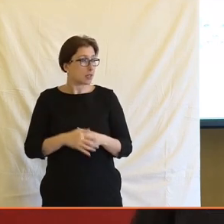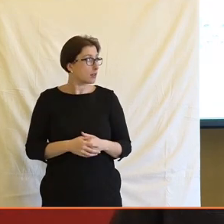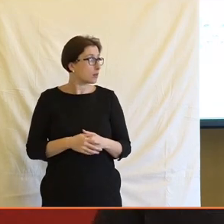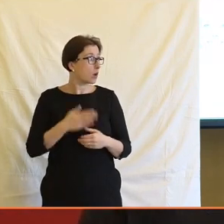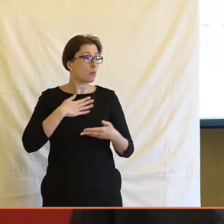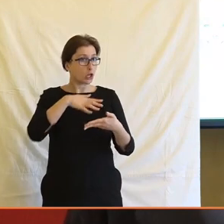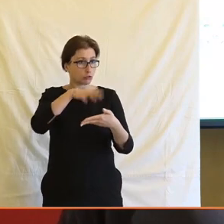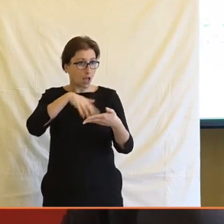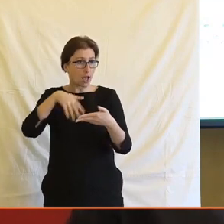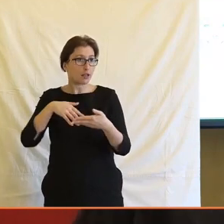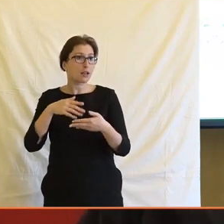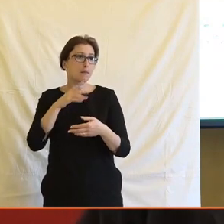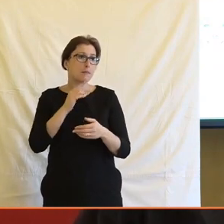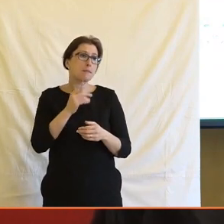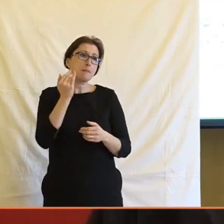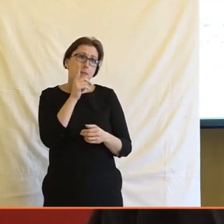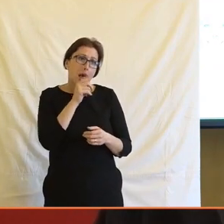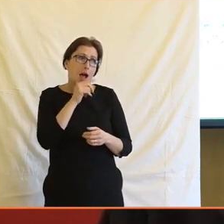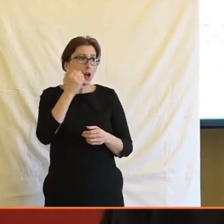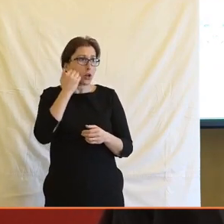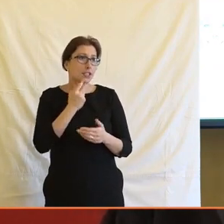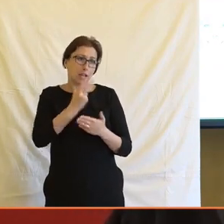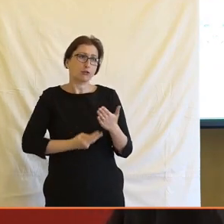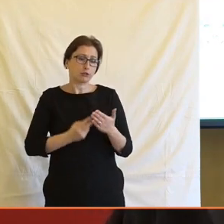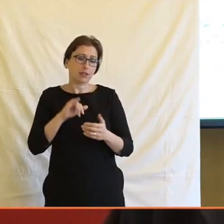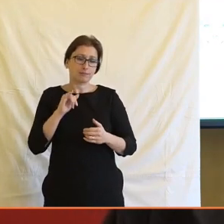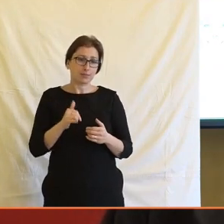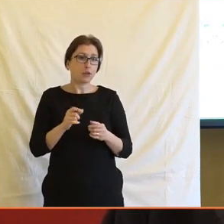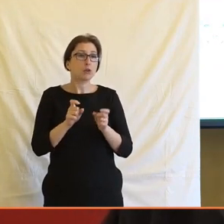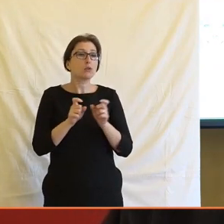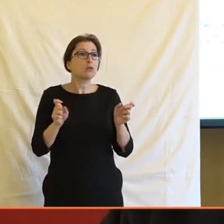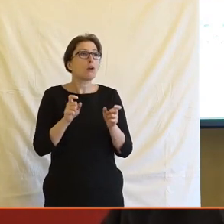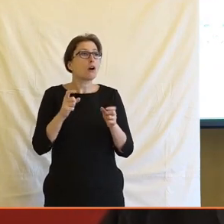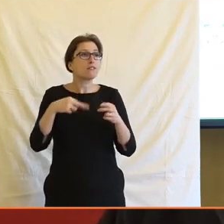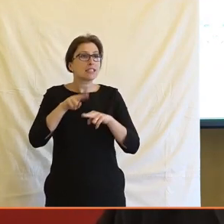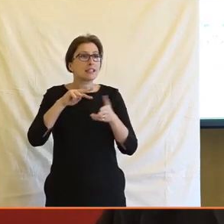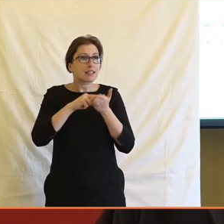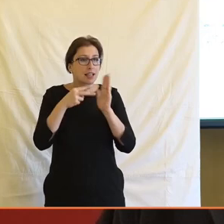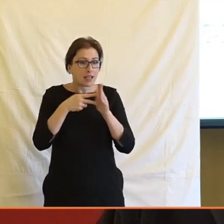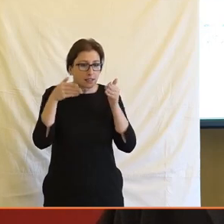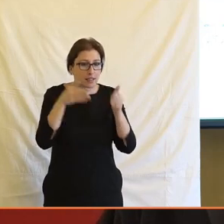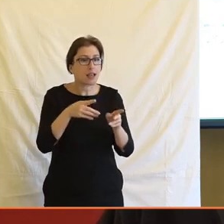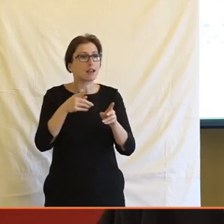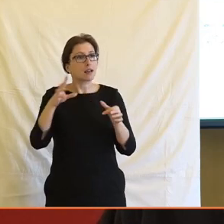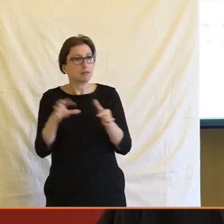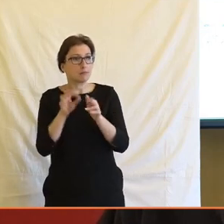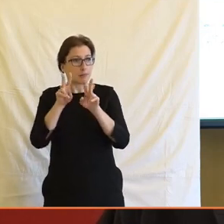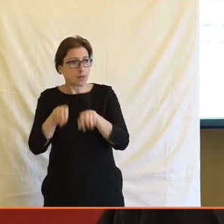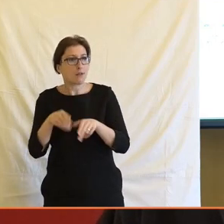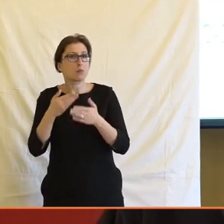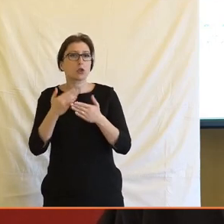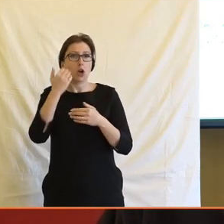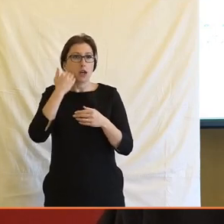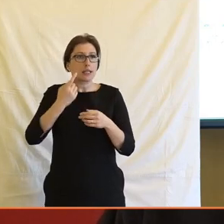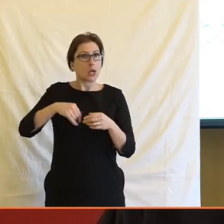Moje články tradičně mají velmi nízkou čtenost. My jsme, ne, tak protože se věnuju technologiím, s přesem do práva třeba, to